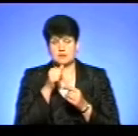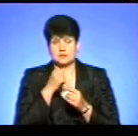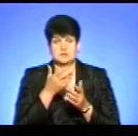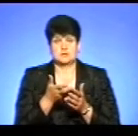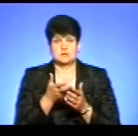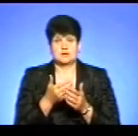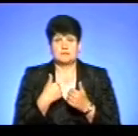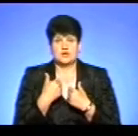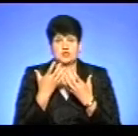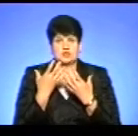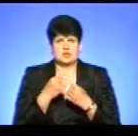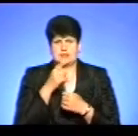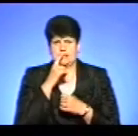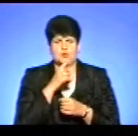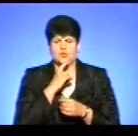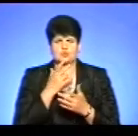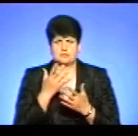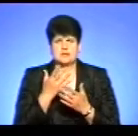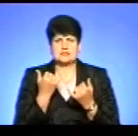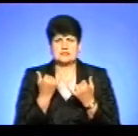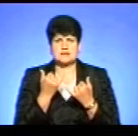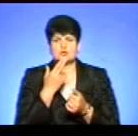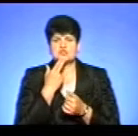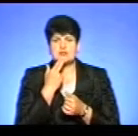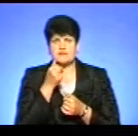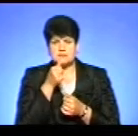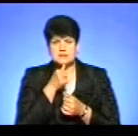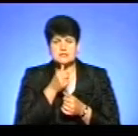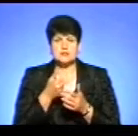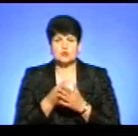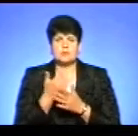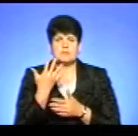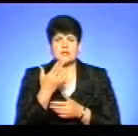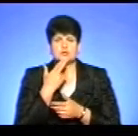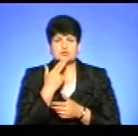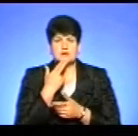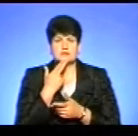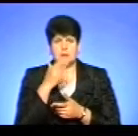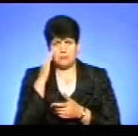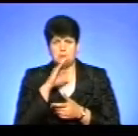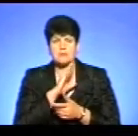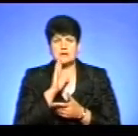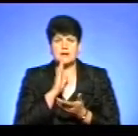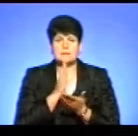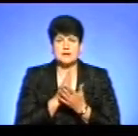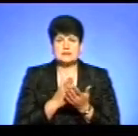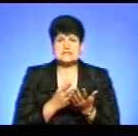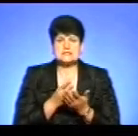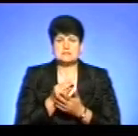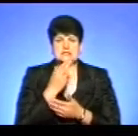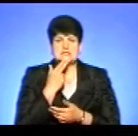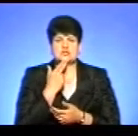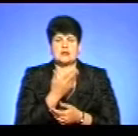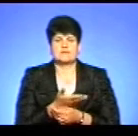Тобто ми ще не розуміємо, наприклад, зараз на червень місяць, Тобто до 5 червня батьки мали би заплатити за